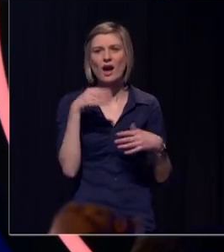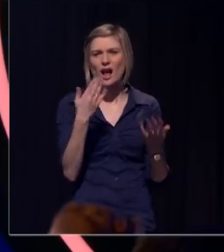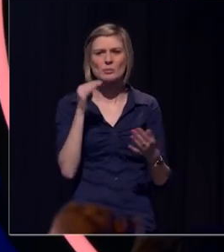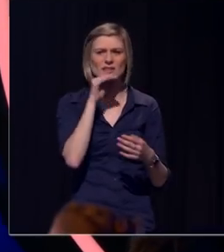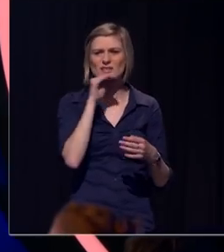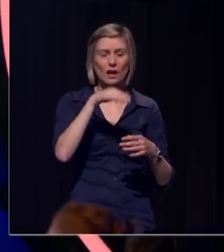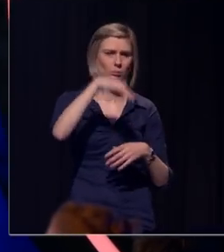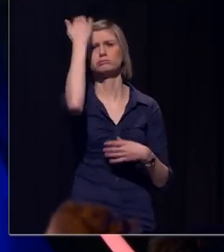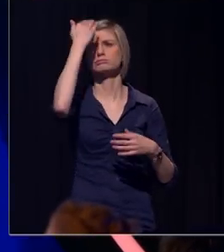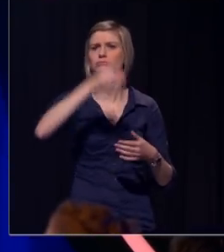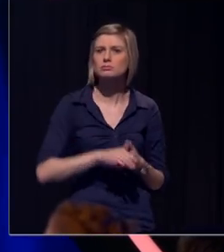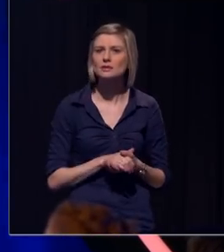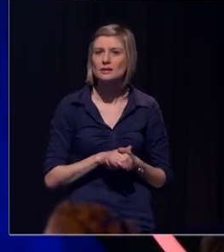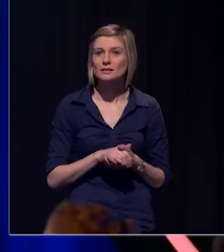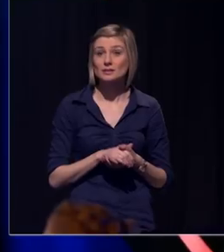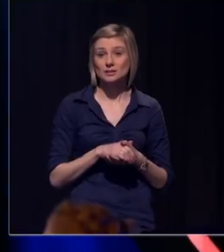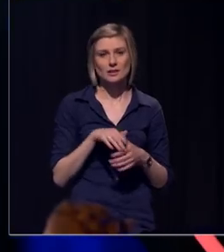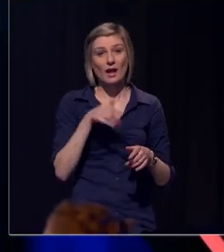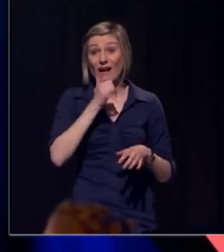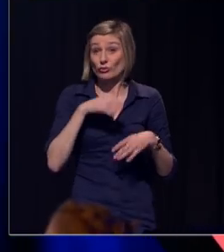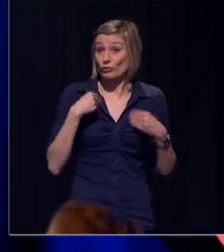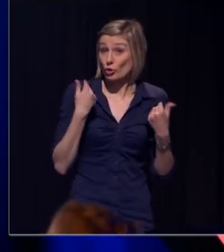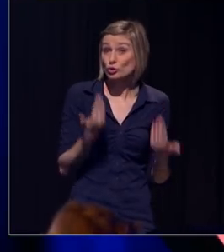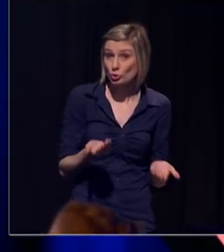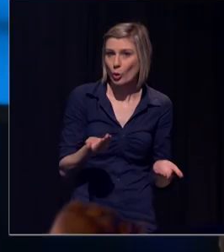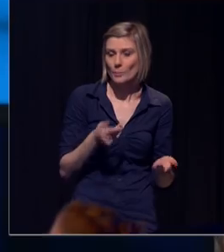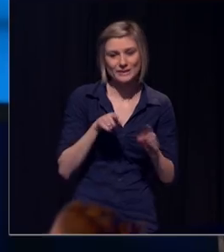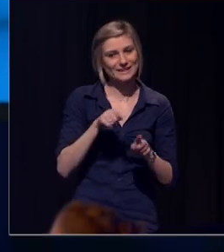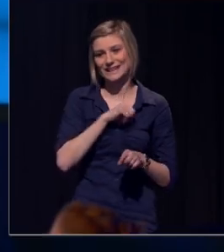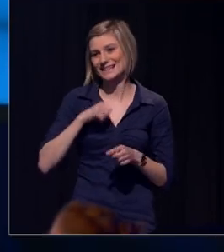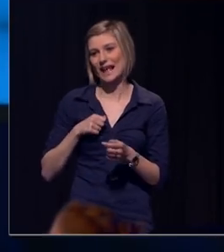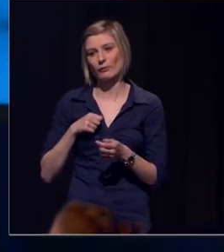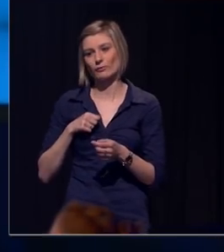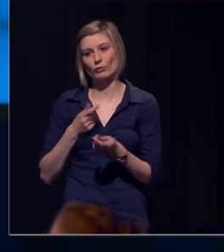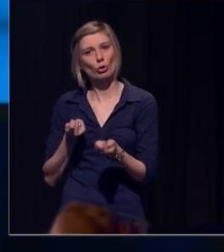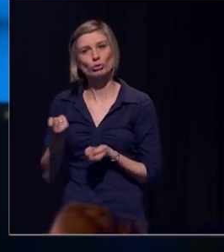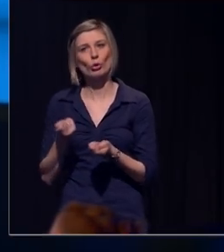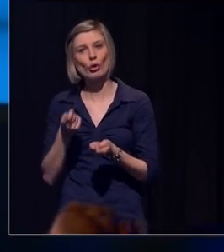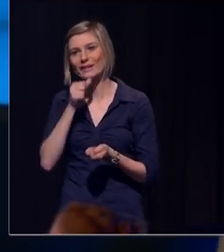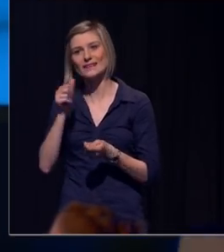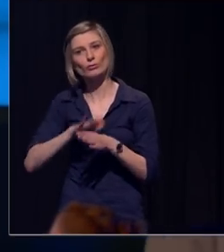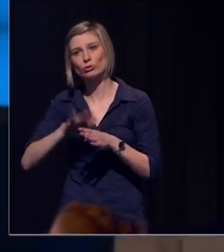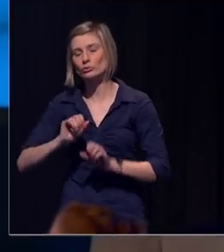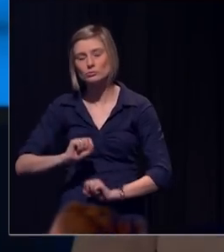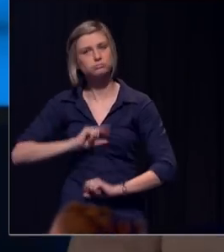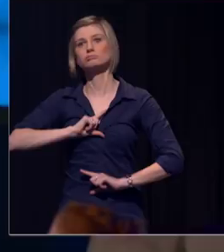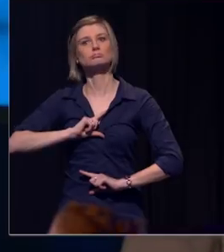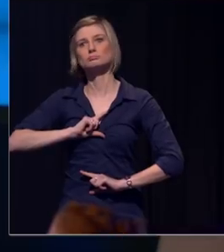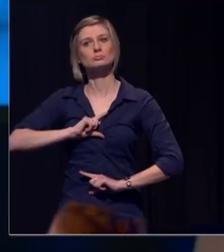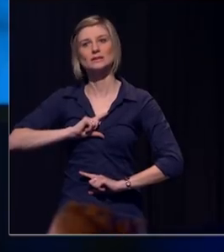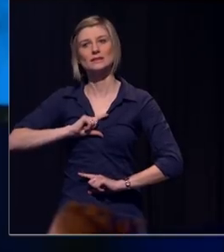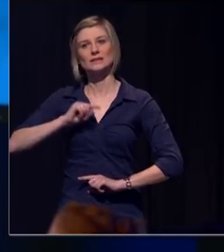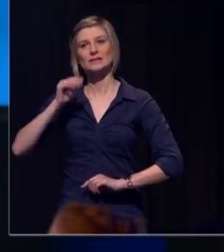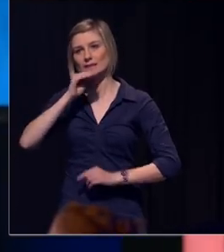veel wordt. En dat is een signaal dat jouw zelfcontrole niet voldoende werd opgeladen. En dat betekent dus ook dat we heel snel in een